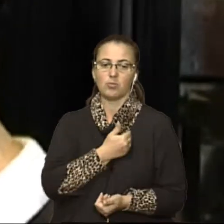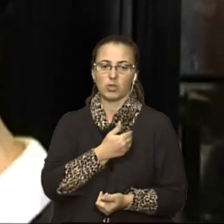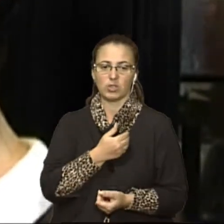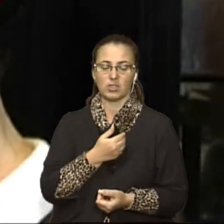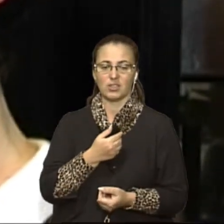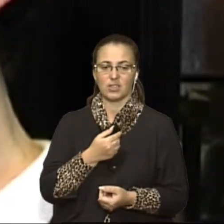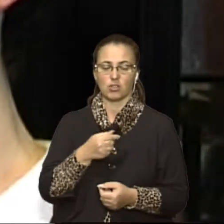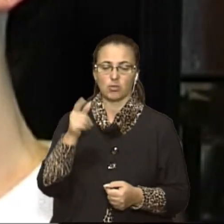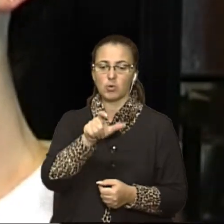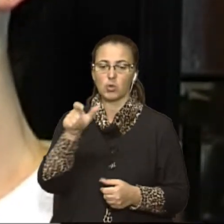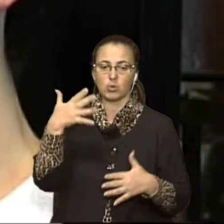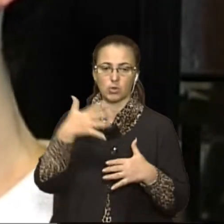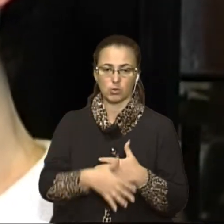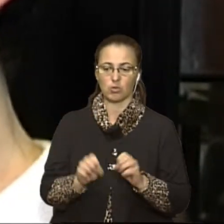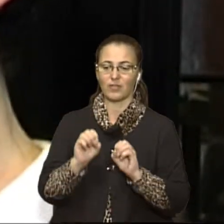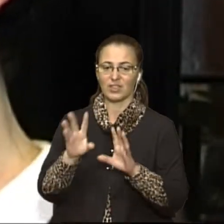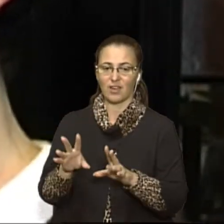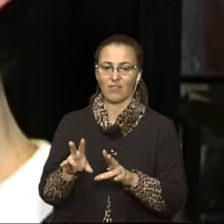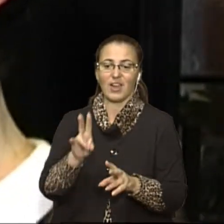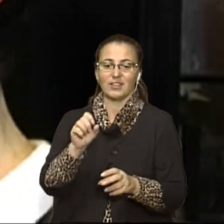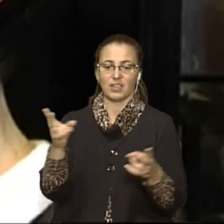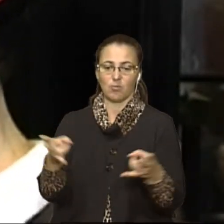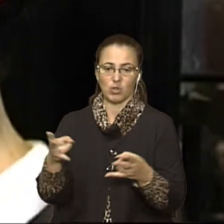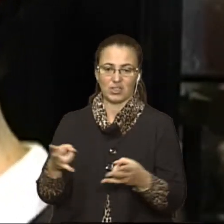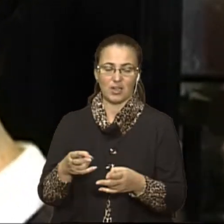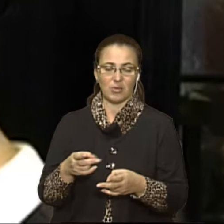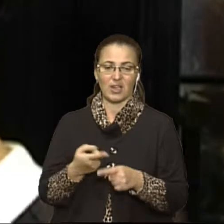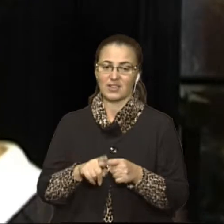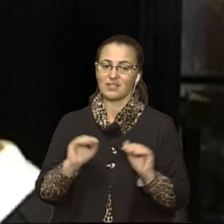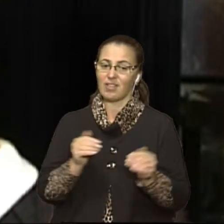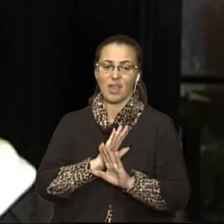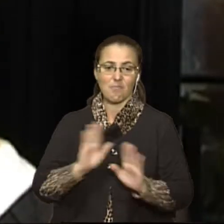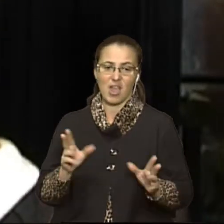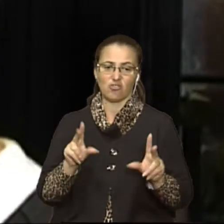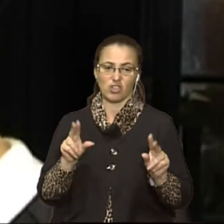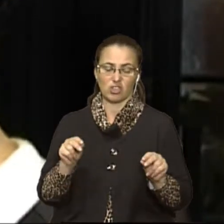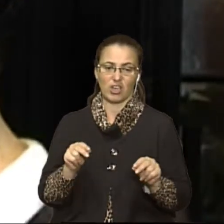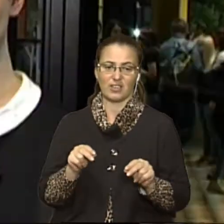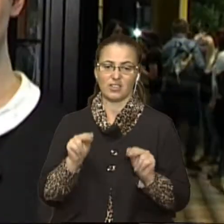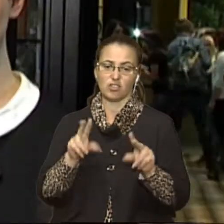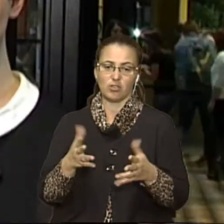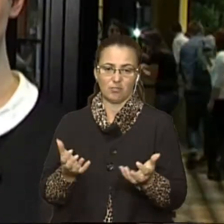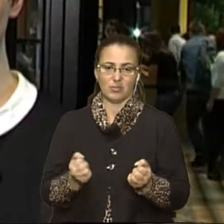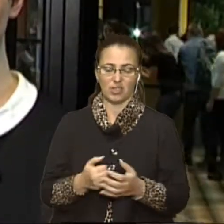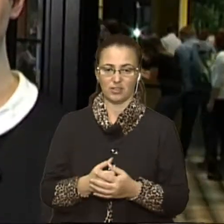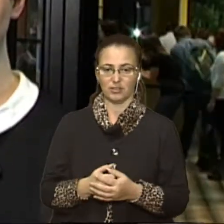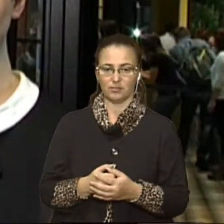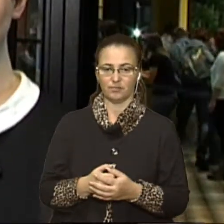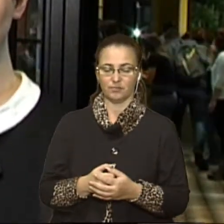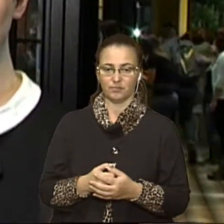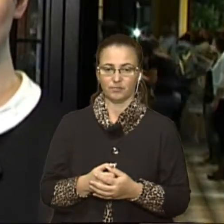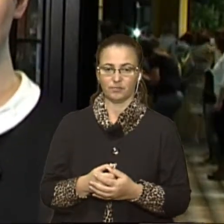потреби це не менше щастя, ніж приймати, якщо раптом є в цьому якась необхідність. Рак – це